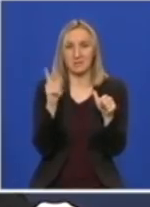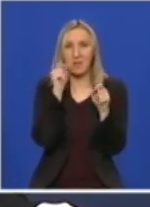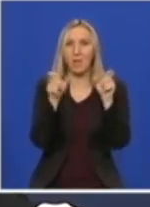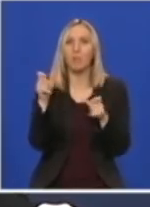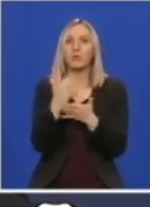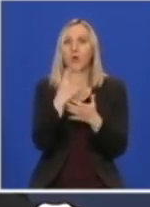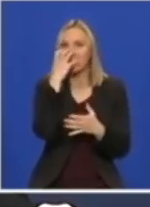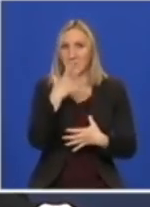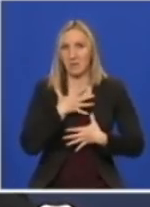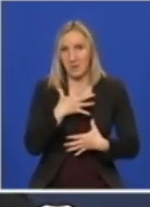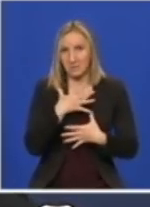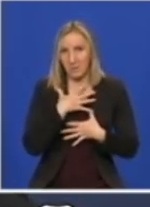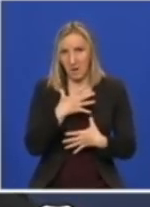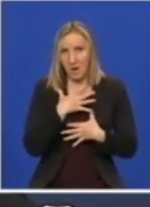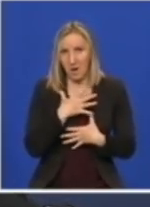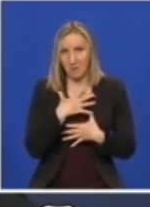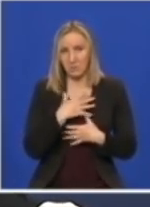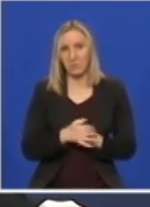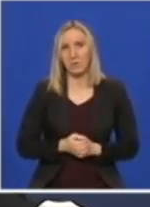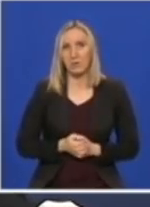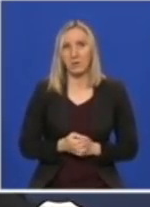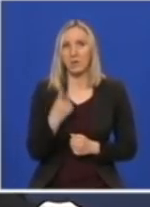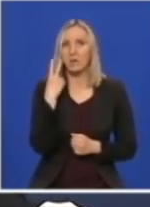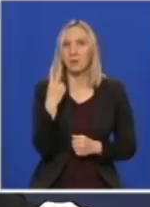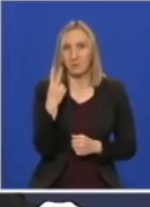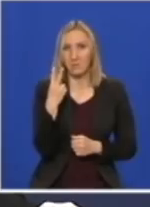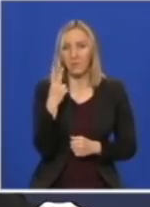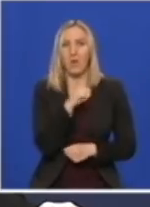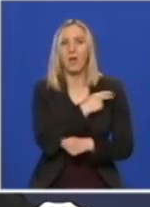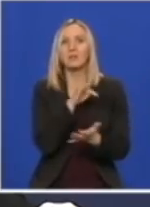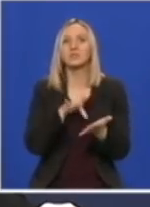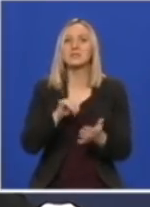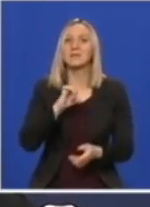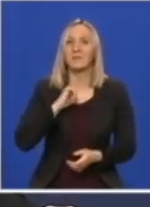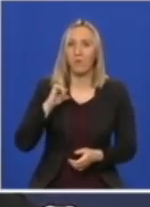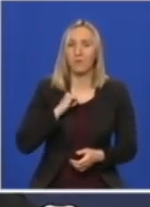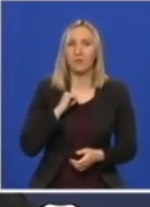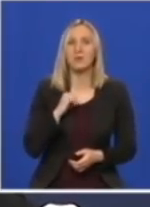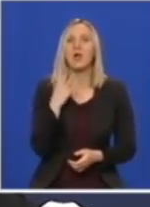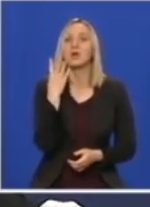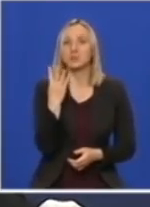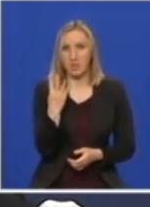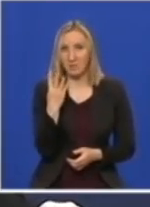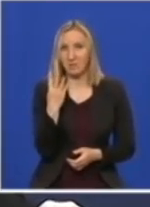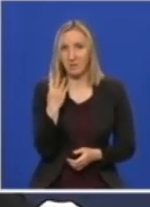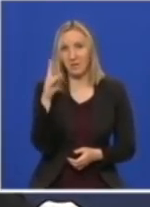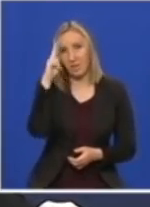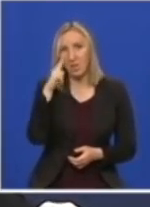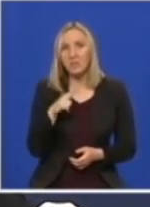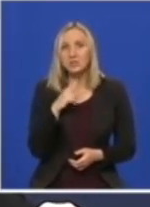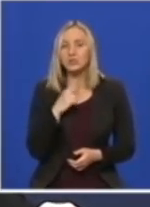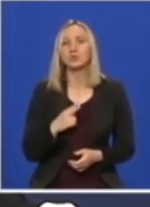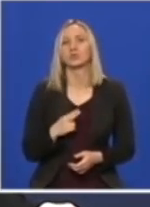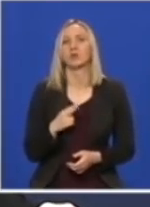i to dvoje u kliničkom centru Vojvodine, četiri u kliničkom centru Niš,